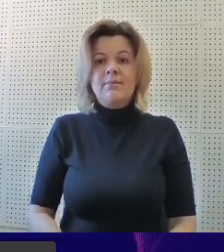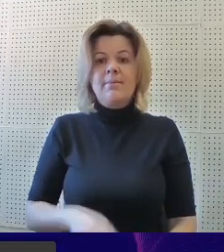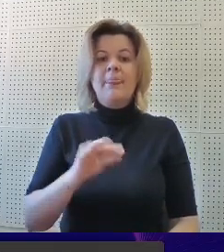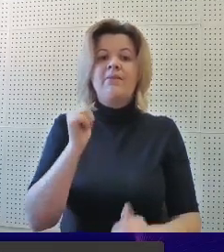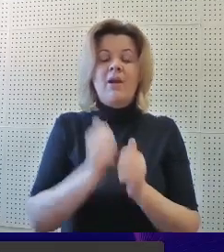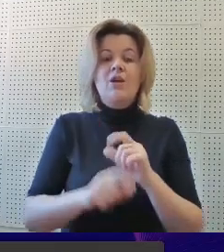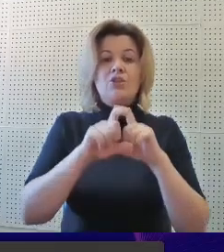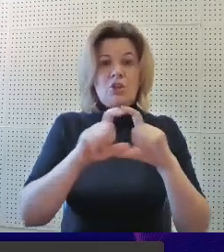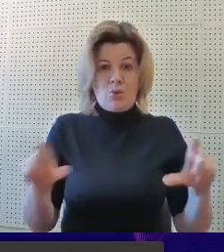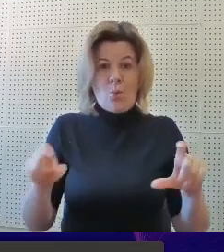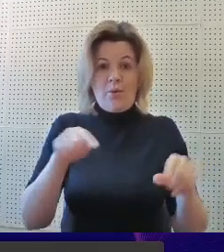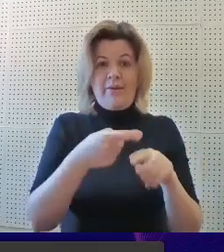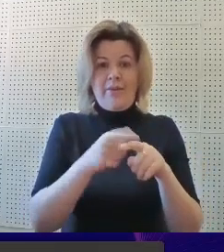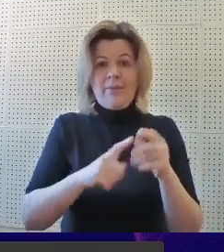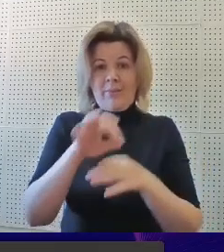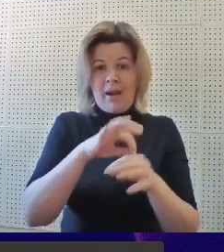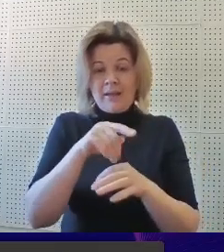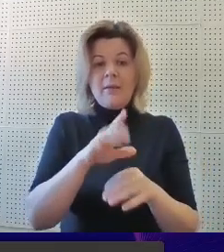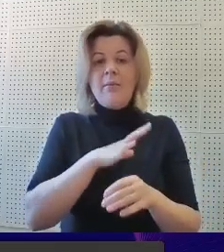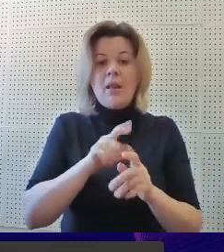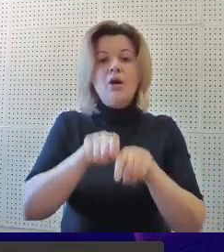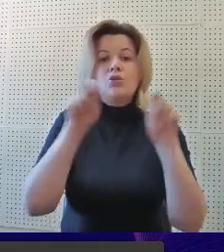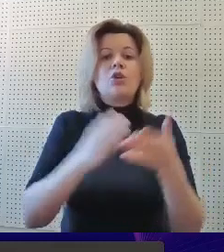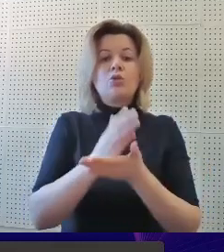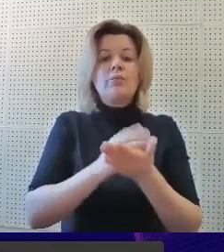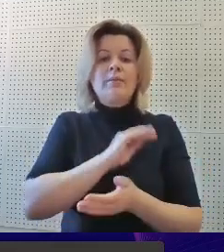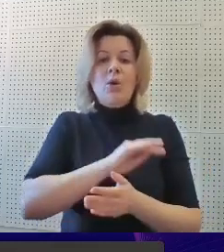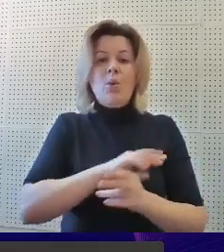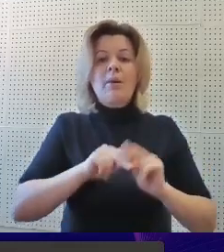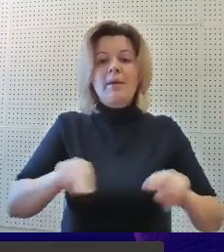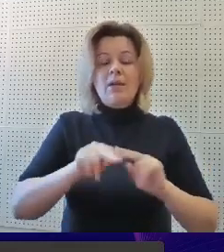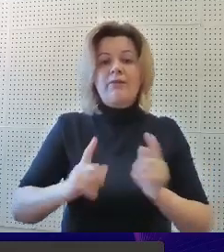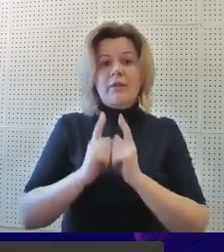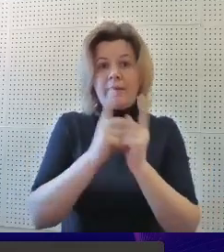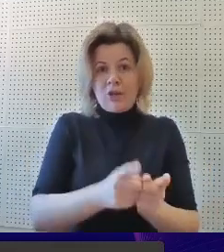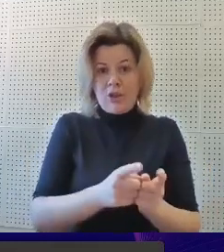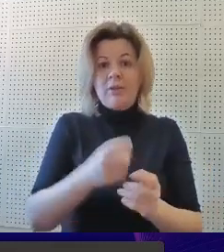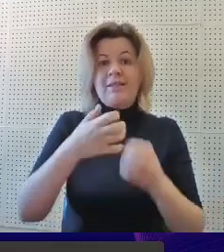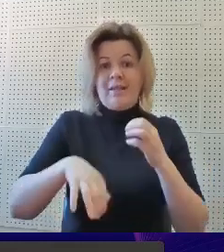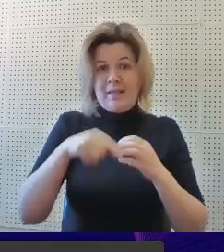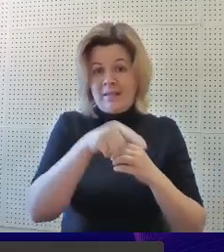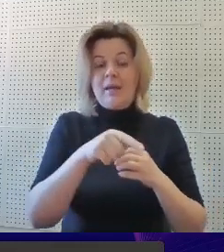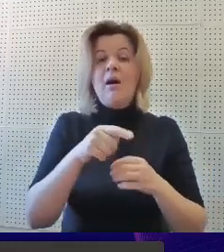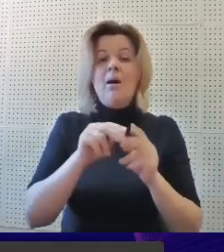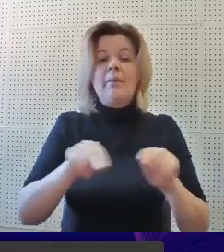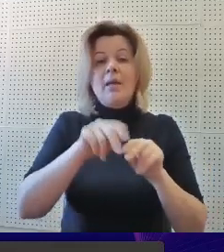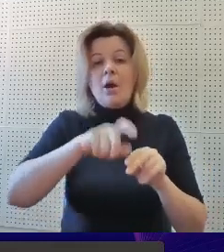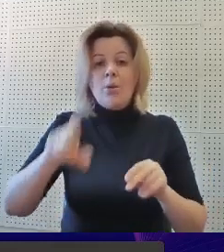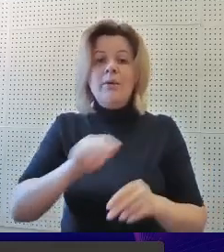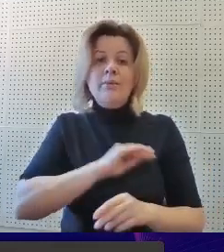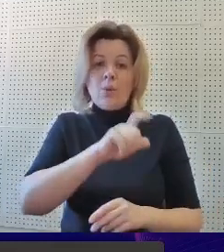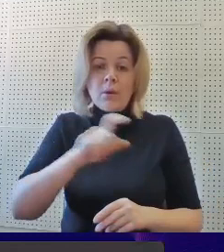В каждой школе в рамках проекта была создана служба психолого-педагогического сопровождения. Среди них